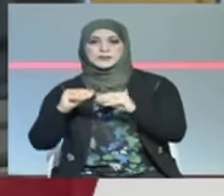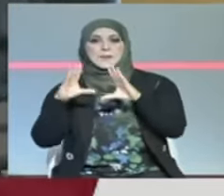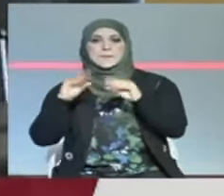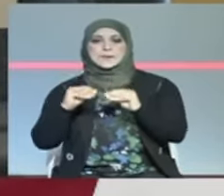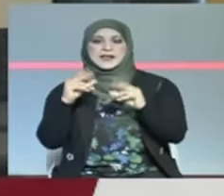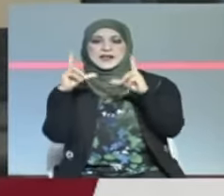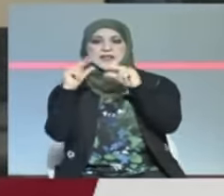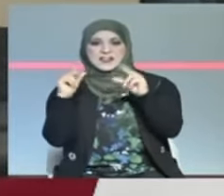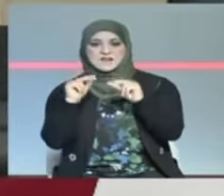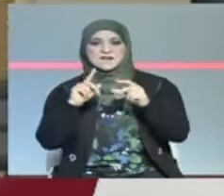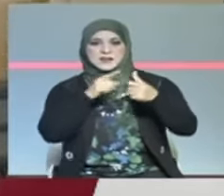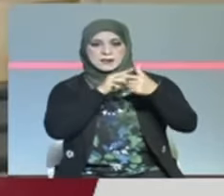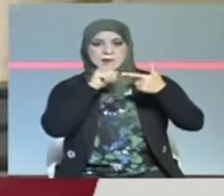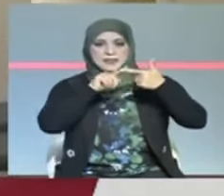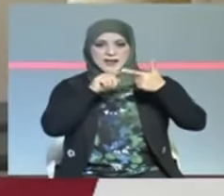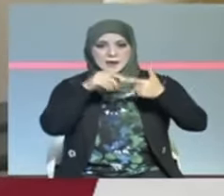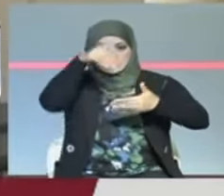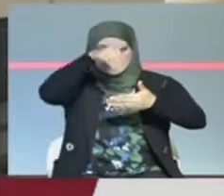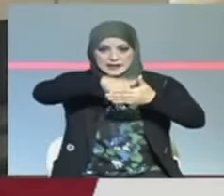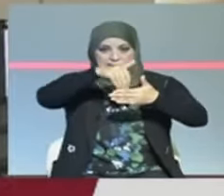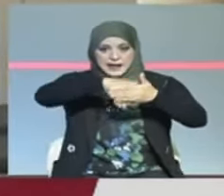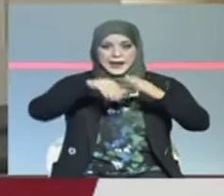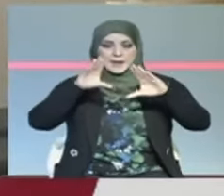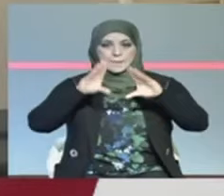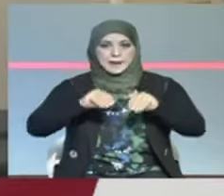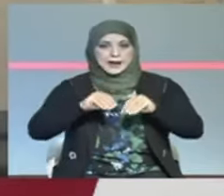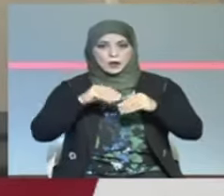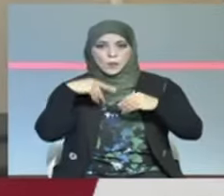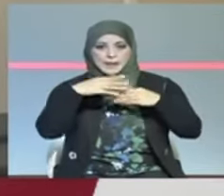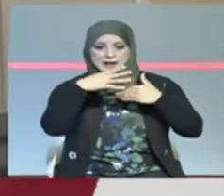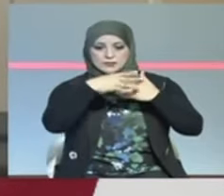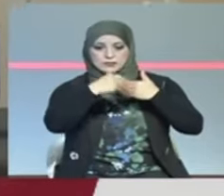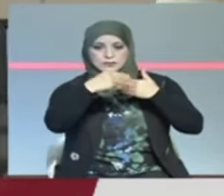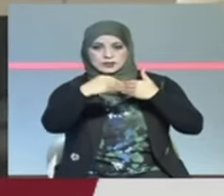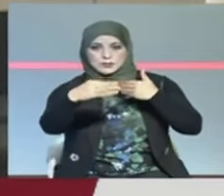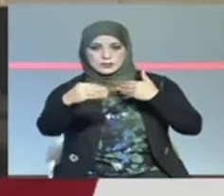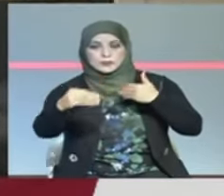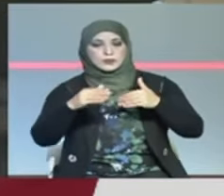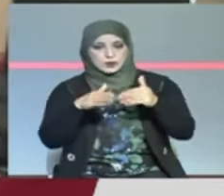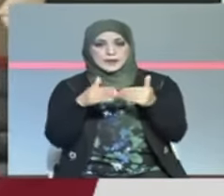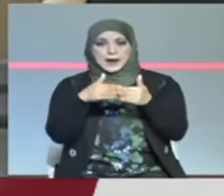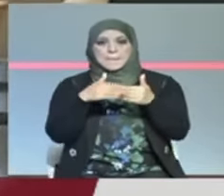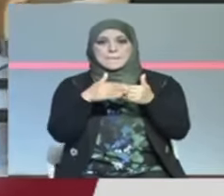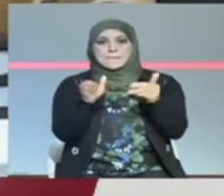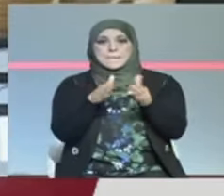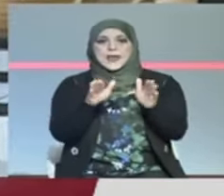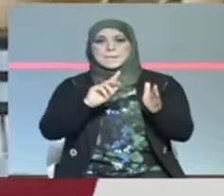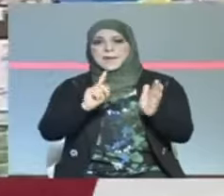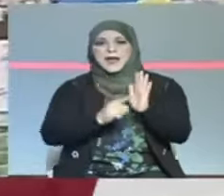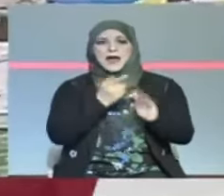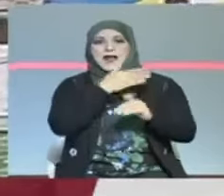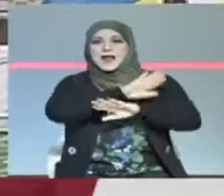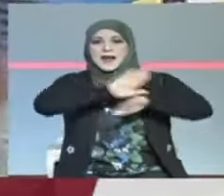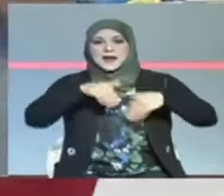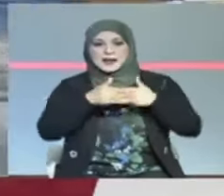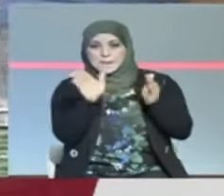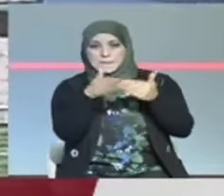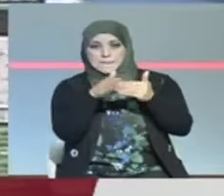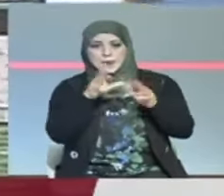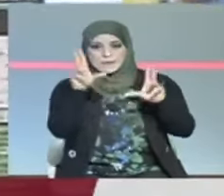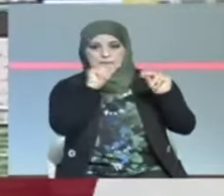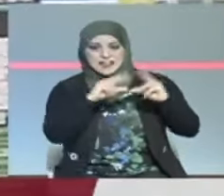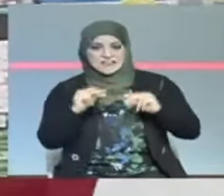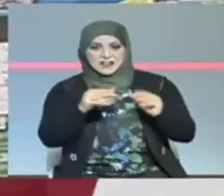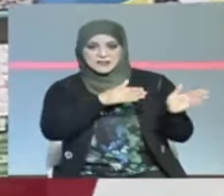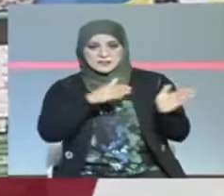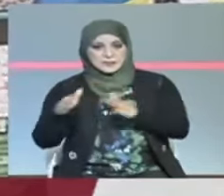داخل اللوكال ونحن خارجين ونخليه الباب هو آخر حاجة نعقموها ولا يكد